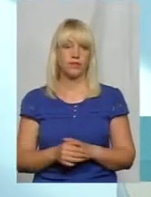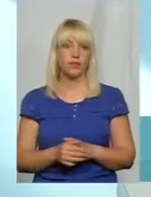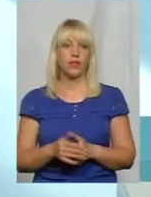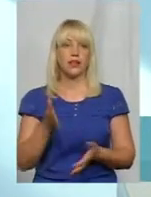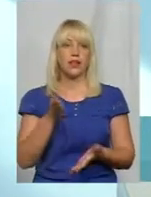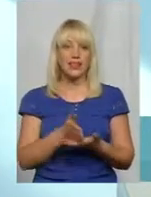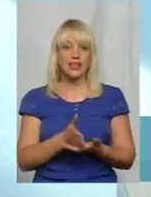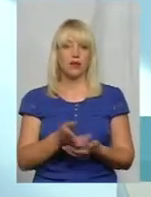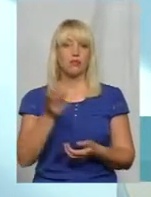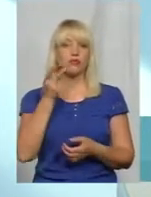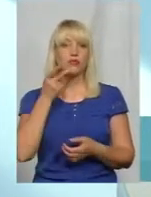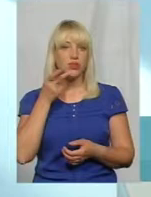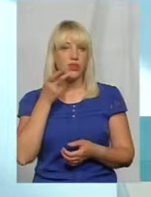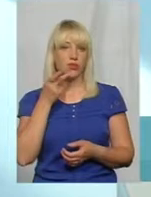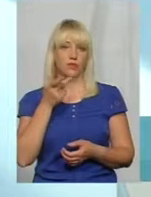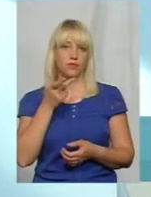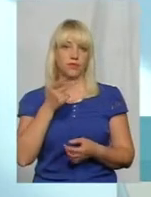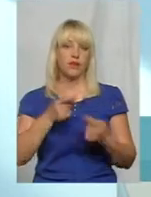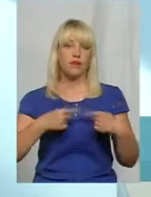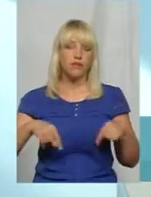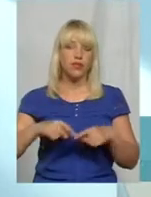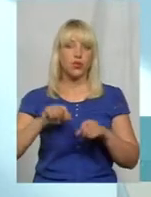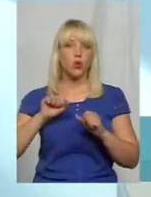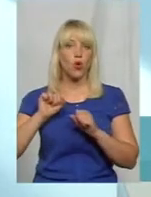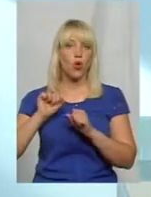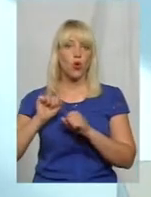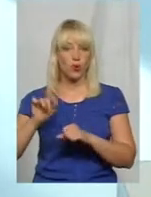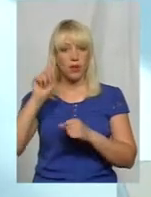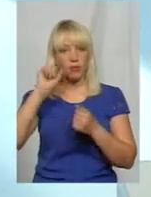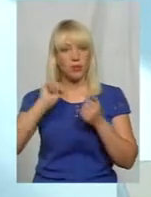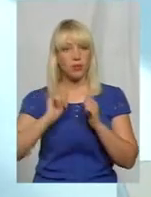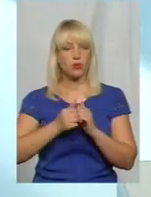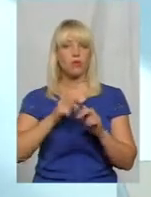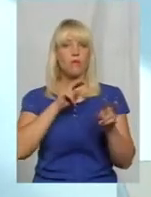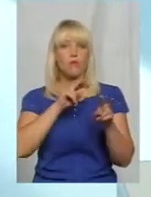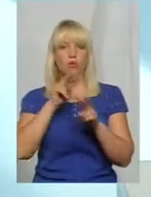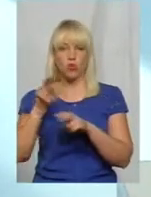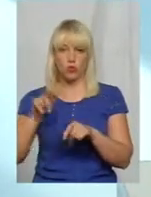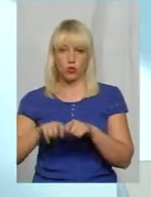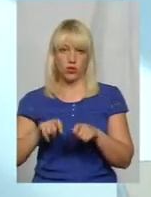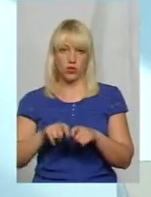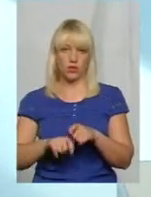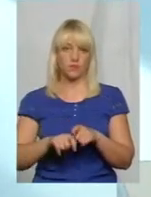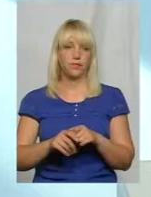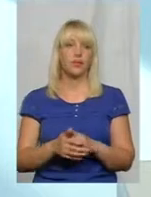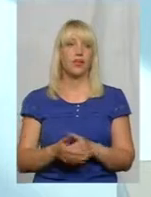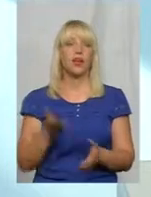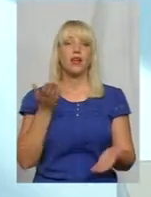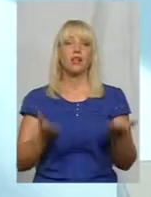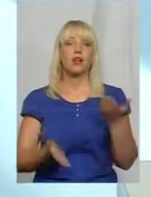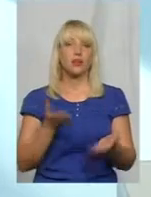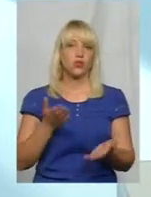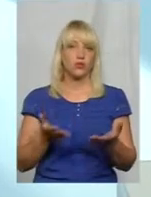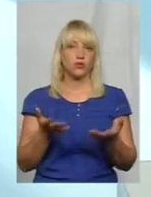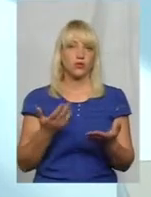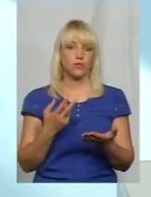Є постійно, відділ охорони пам'яток моніторить це. Ну, якщо взяти